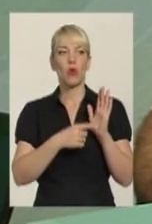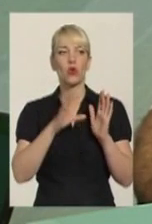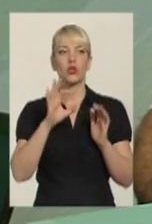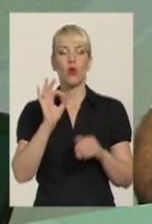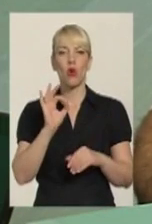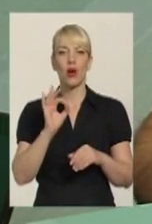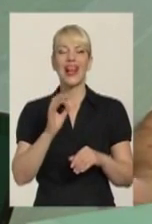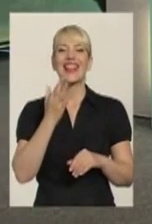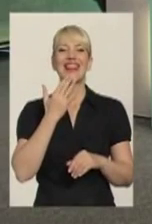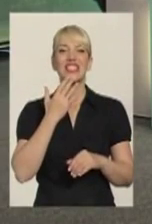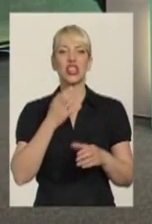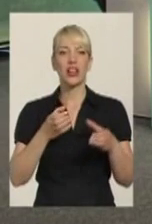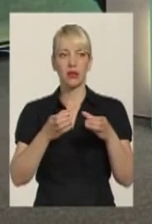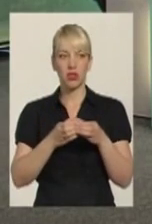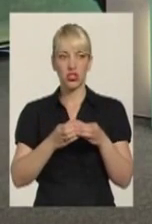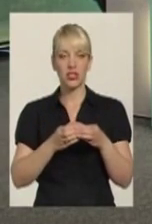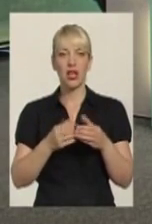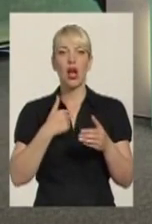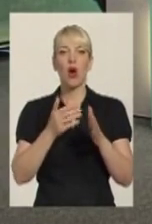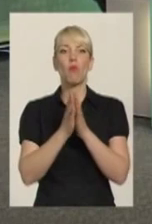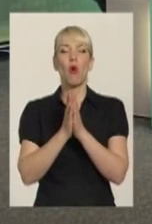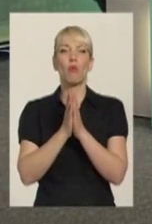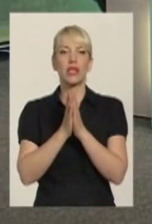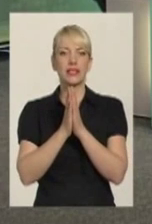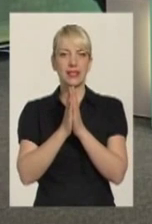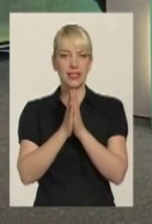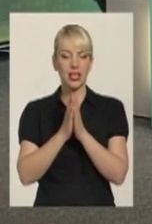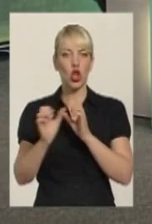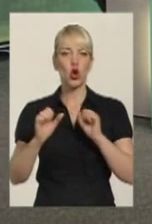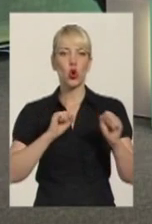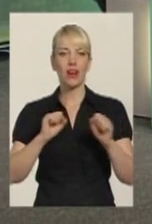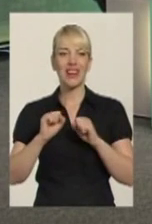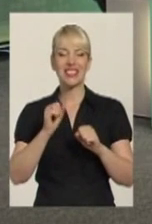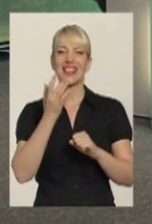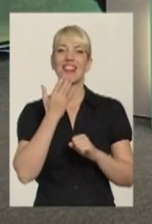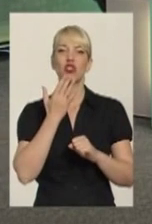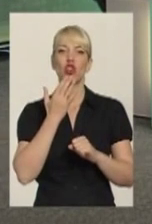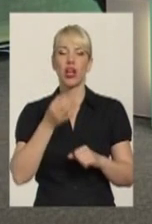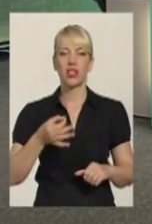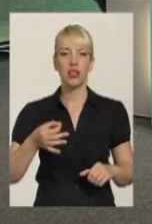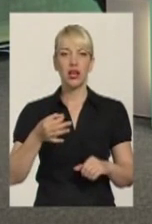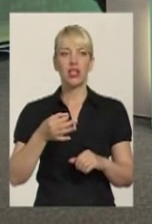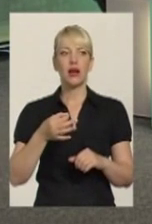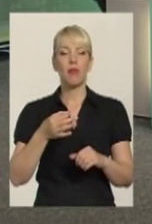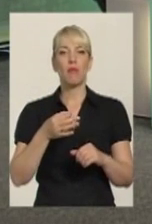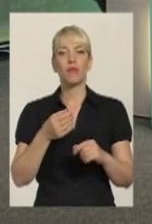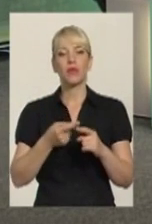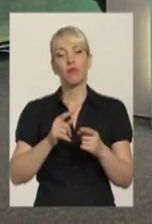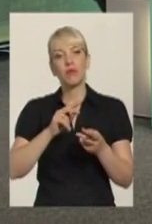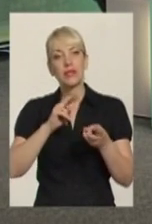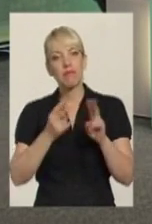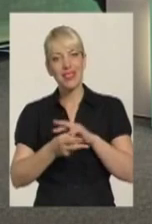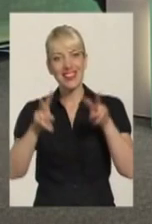руководства області і вообще поняття національних меншин подмінити, змінити на просто